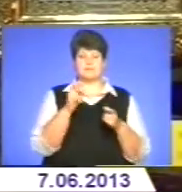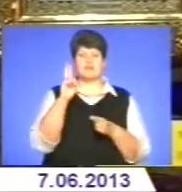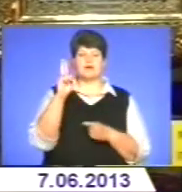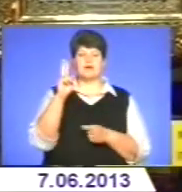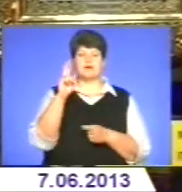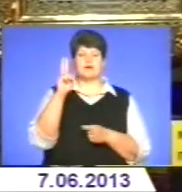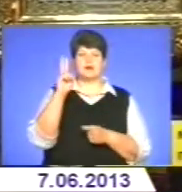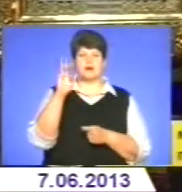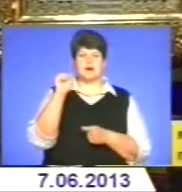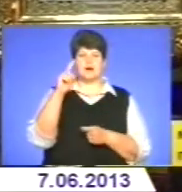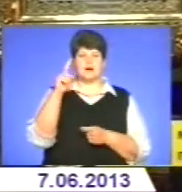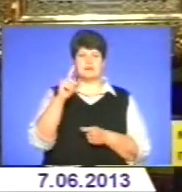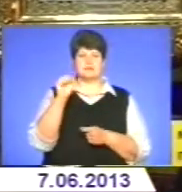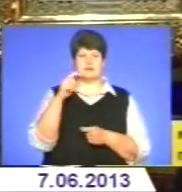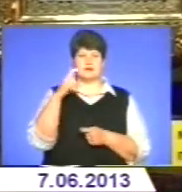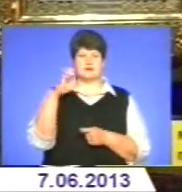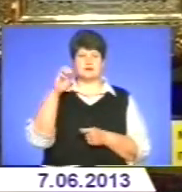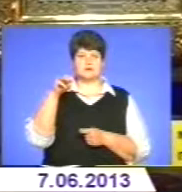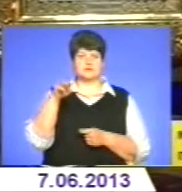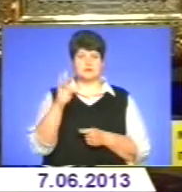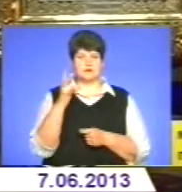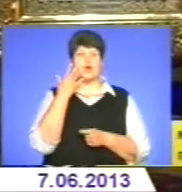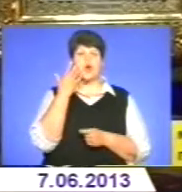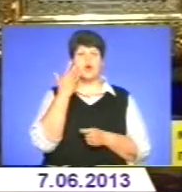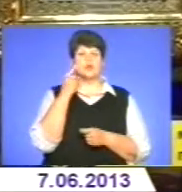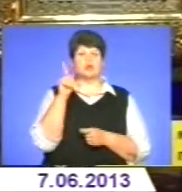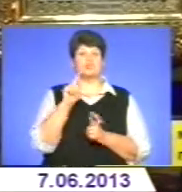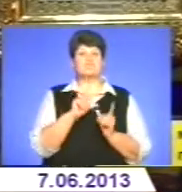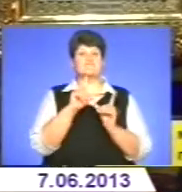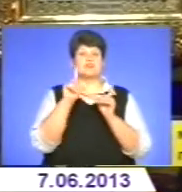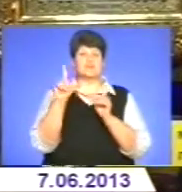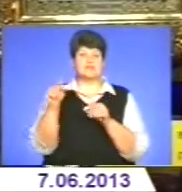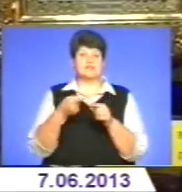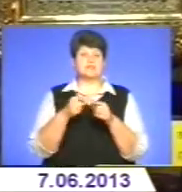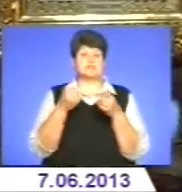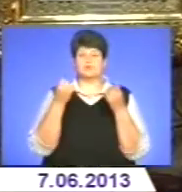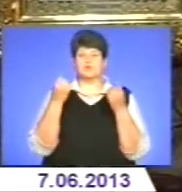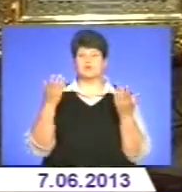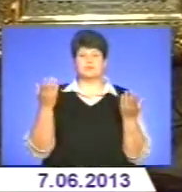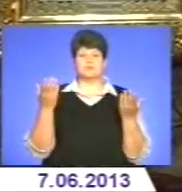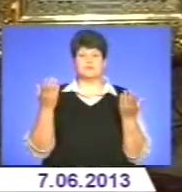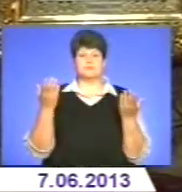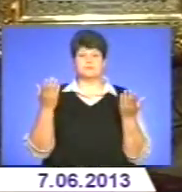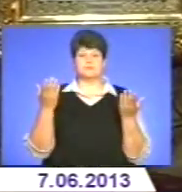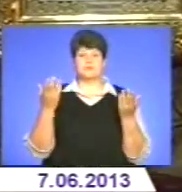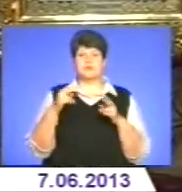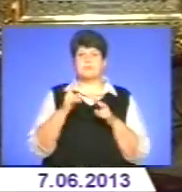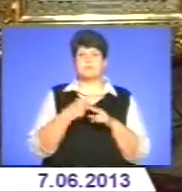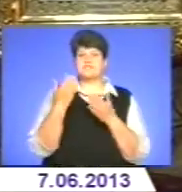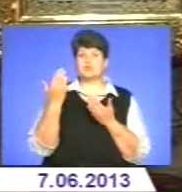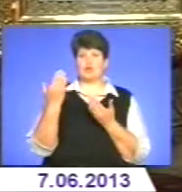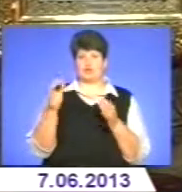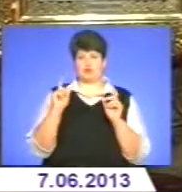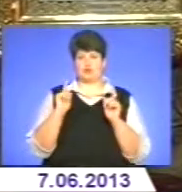дивно, коли його туди вивозили, то просто без його згоди.